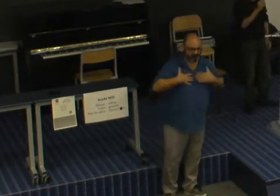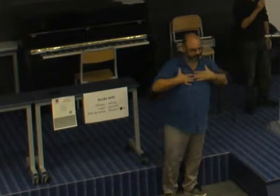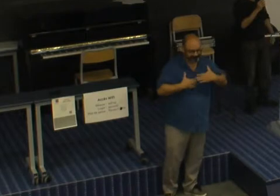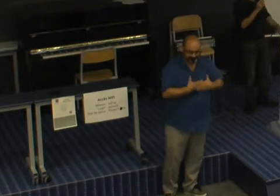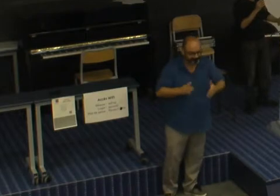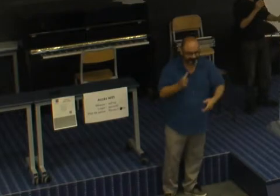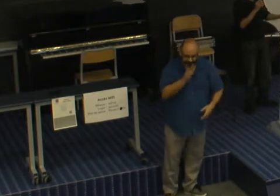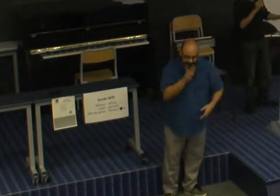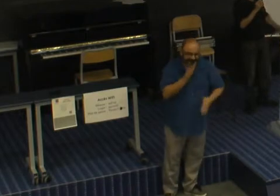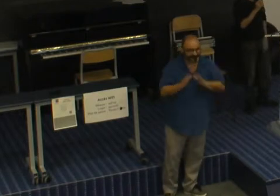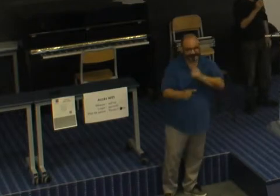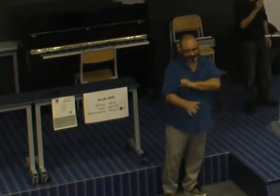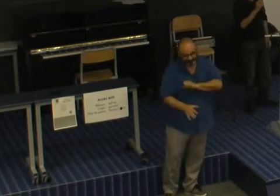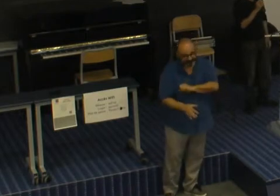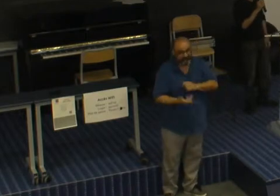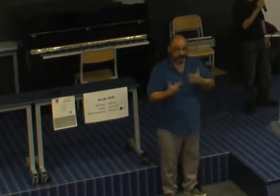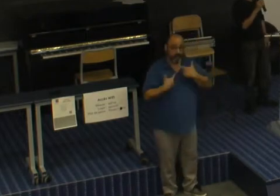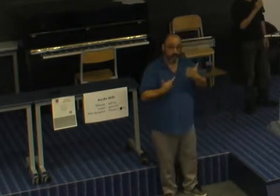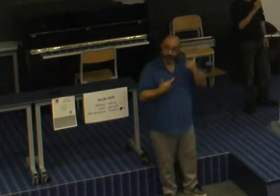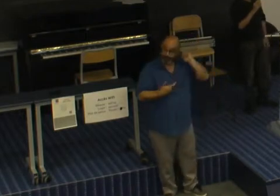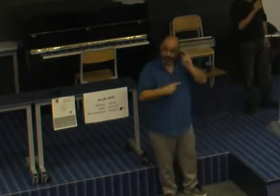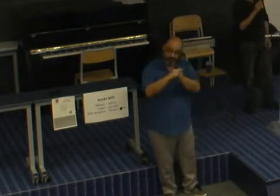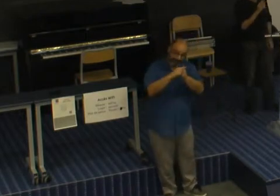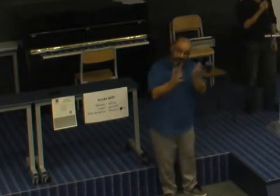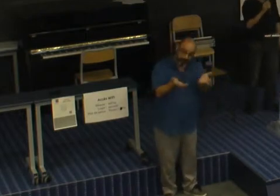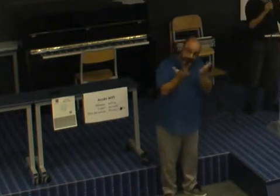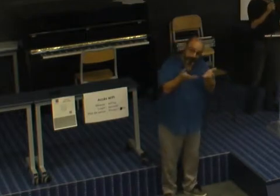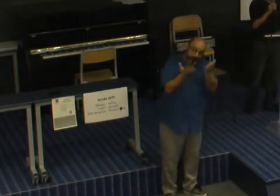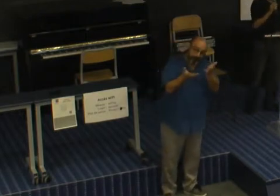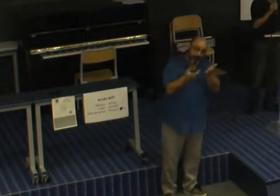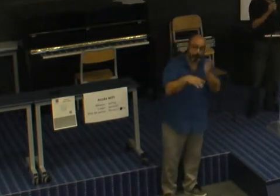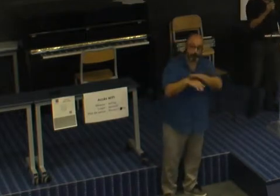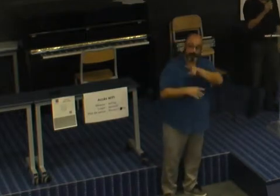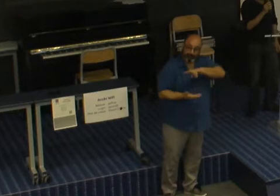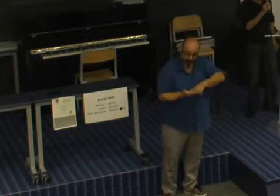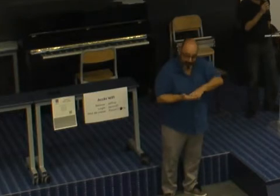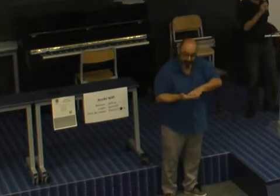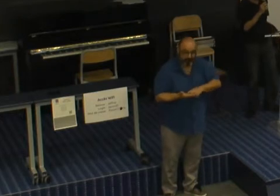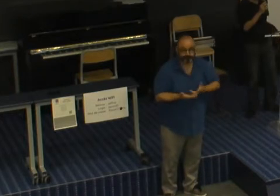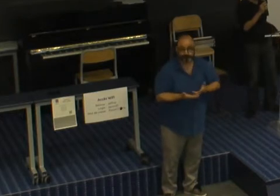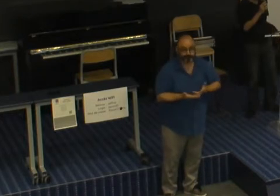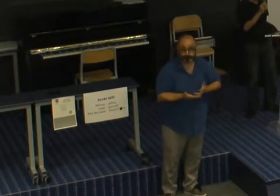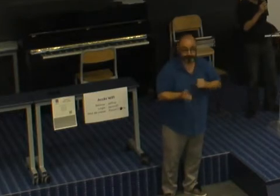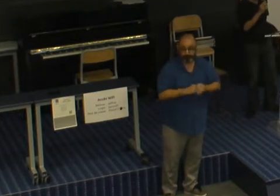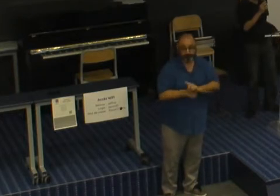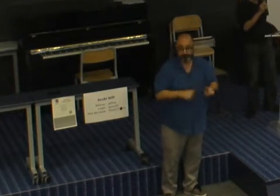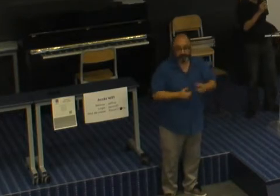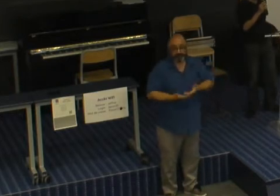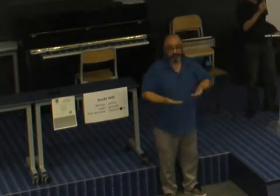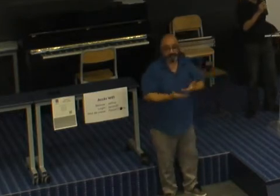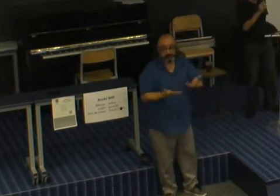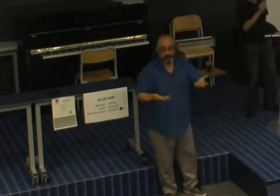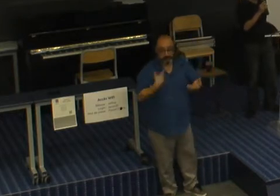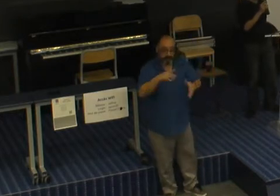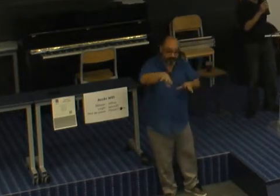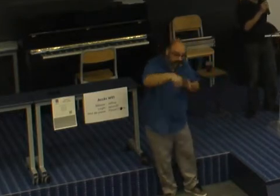Donc, c'est bien beau d'avoir des clichés positifs, mais en fait, ça ne change rien à leur situation et on ne leur donne pas la possibilité,